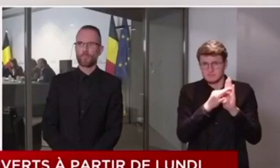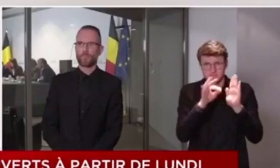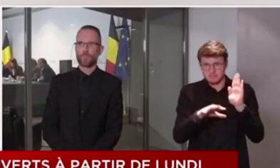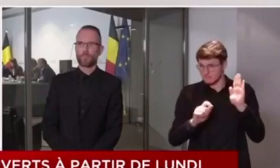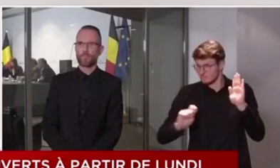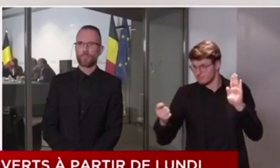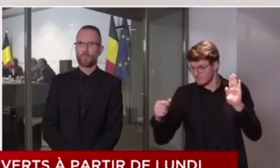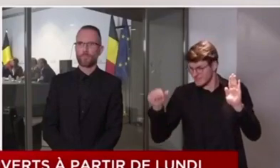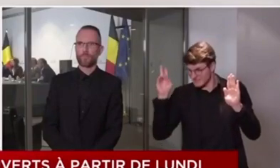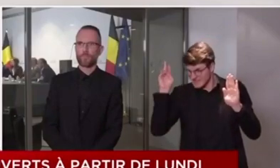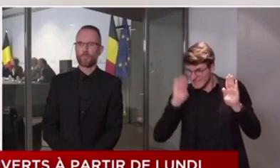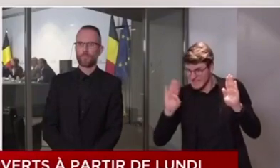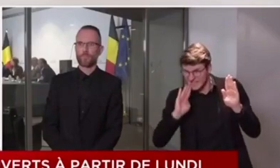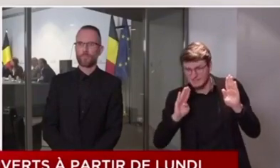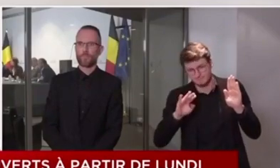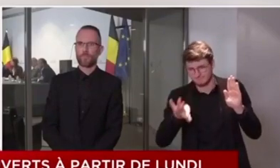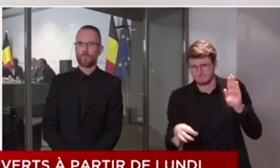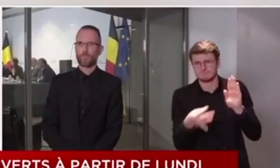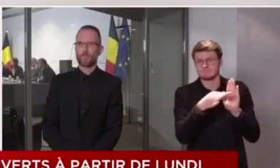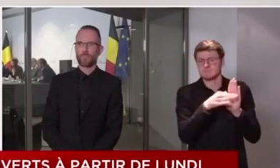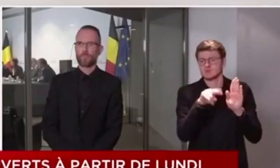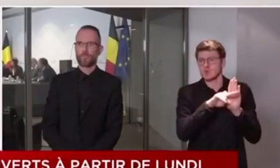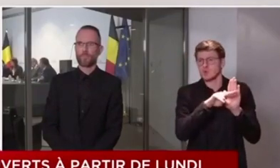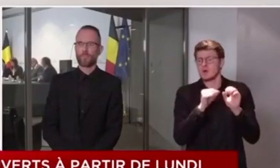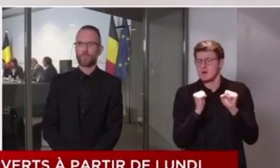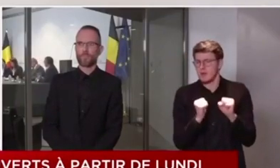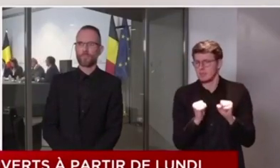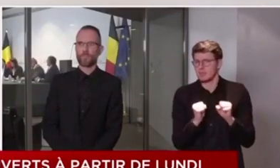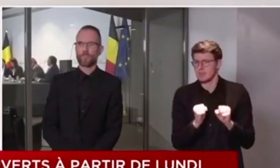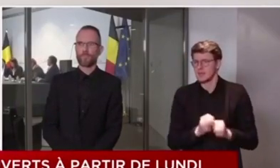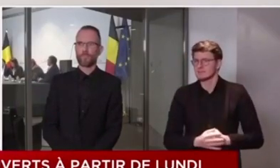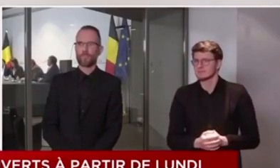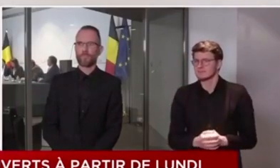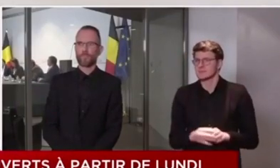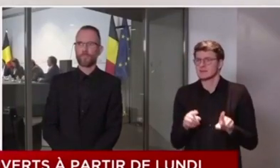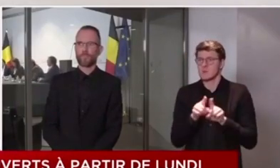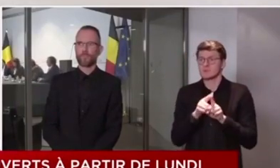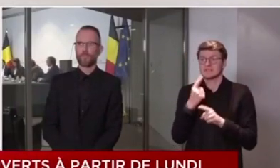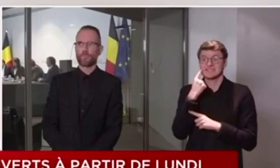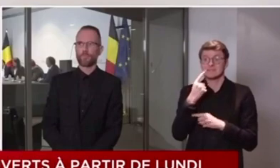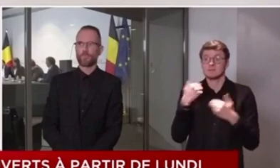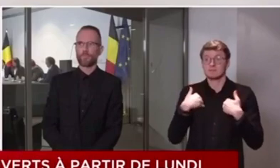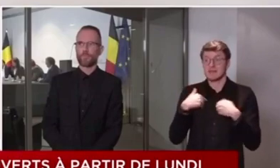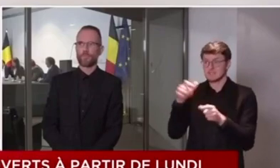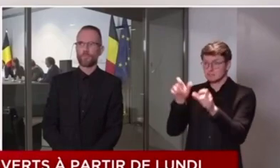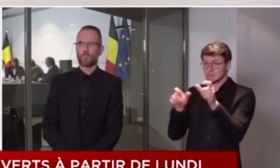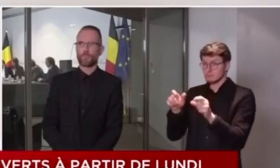prendrons et tout dépendra de la mesure dans laquelle toutes ces mesures seront respectées.